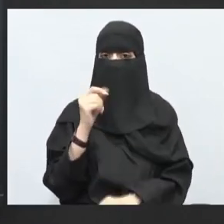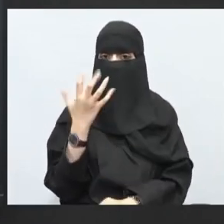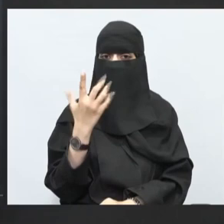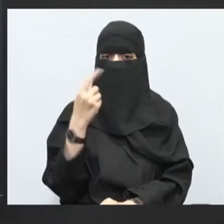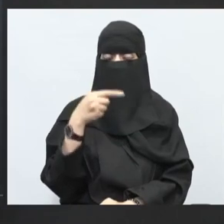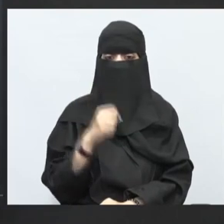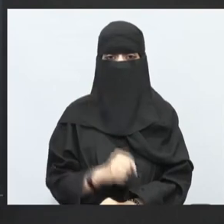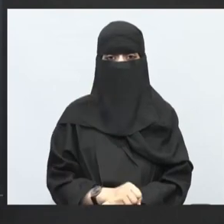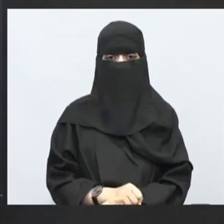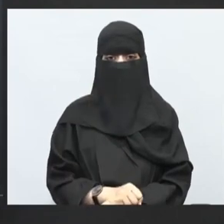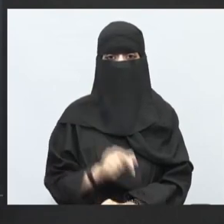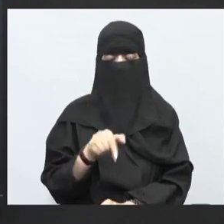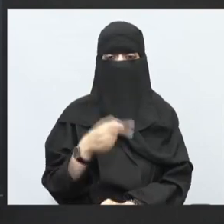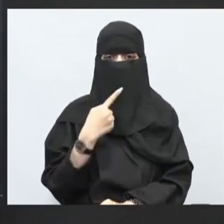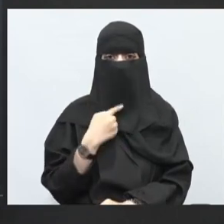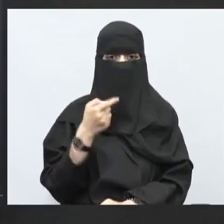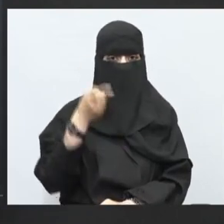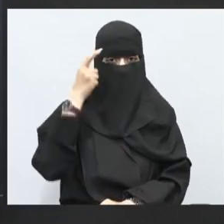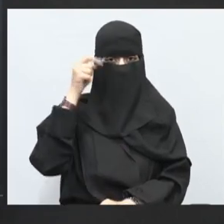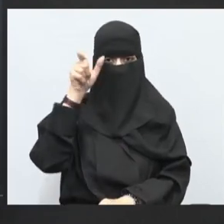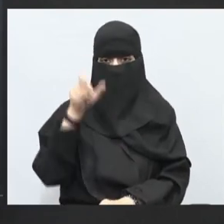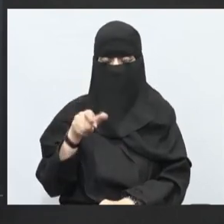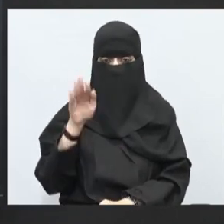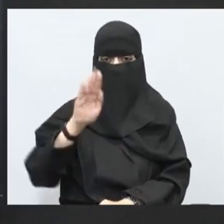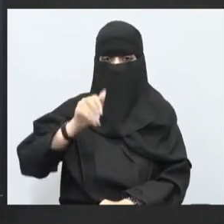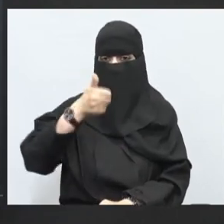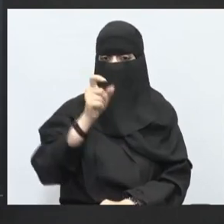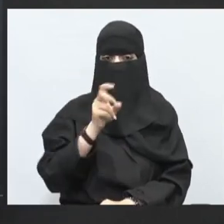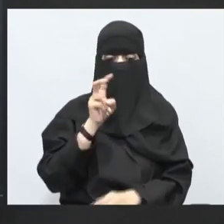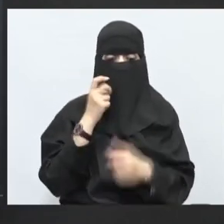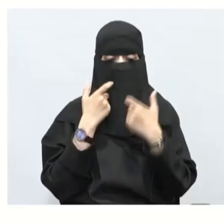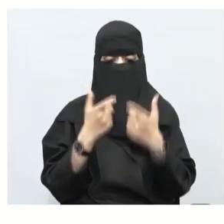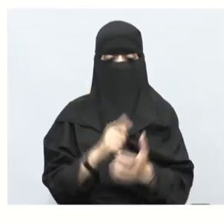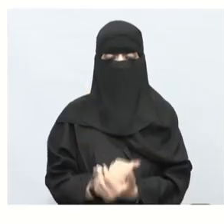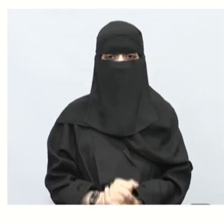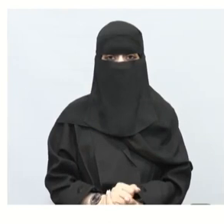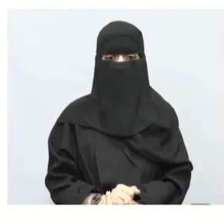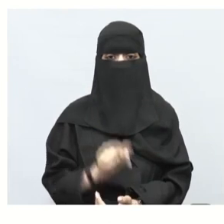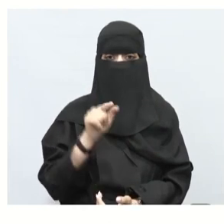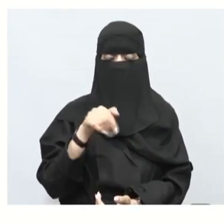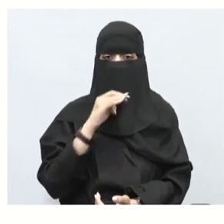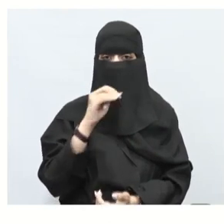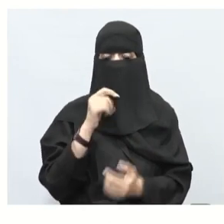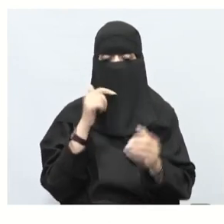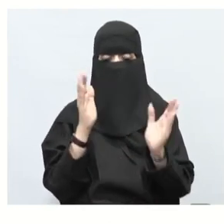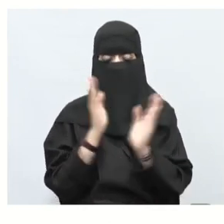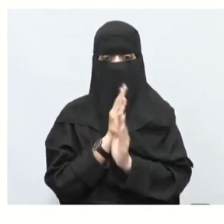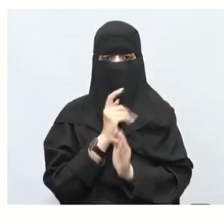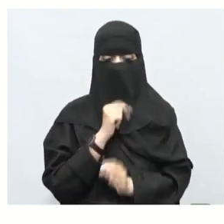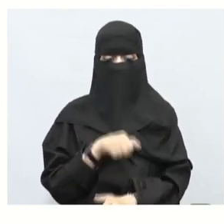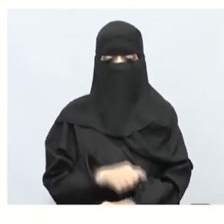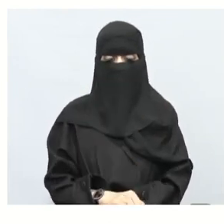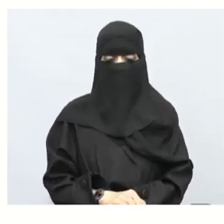خمسة عشر طيب عشان حبينا نعرف صارة كيف نطلحها ركزوا جيدا في الشاشة فالحل عكسيين نجيبها الطريقة